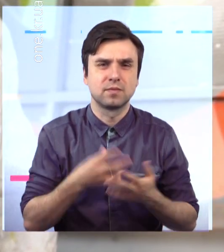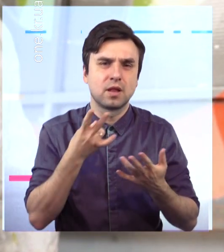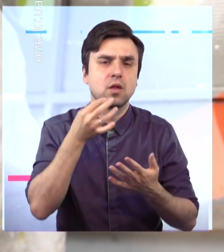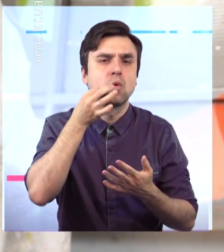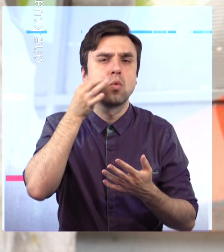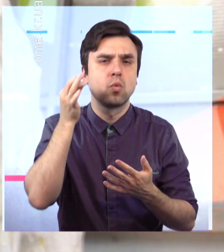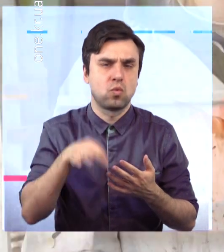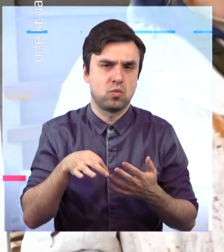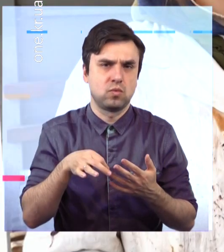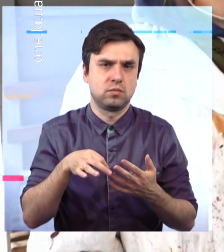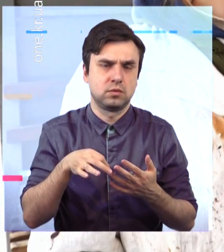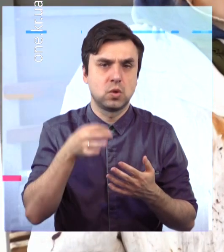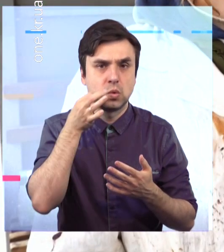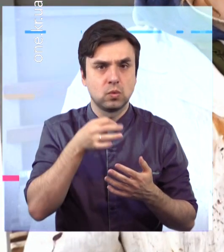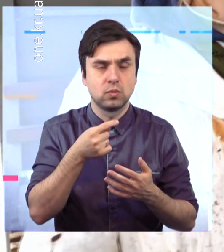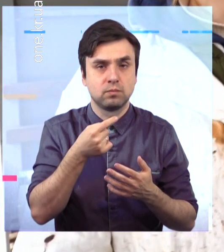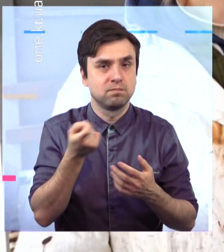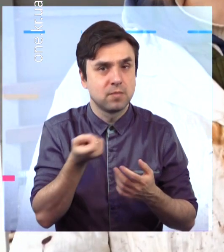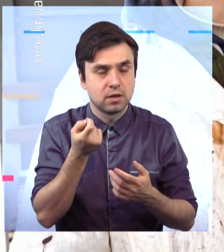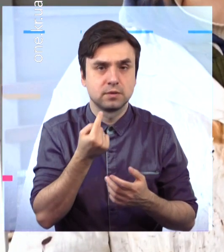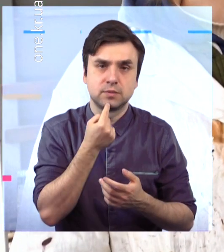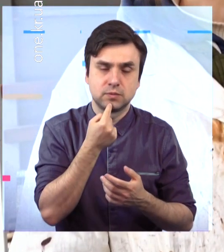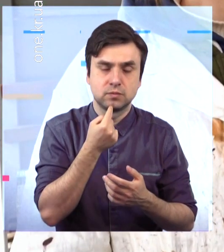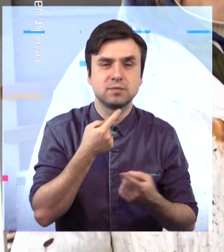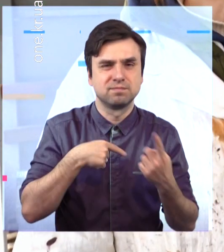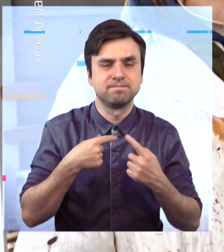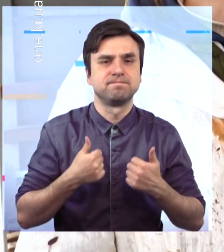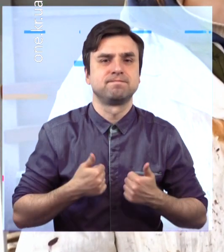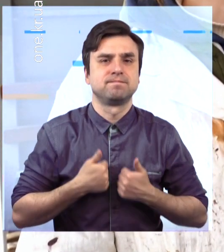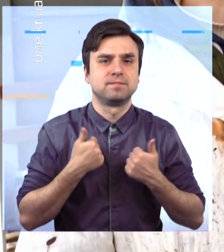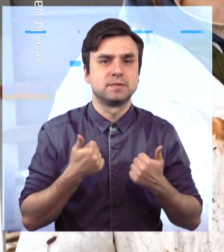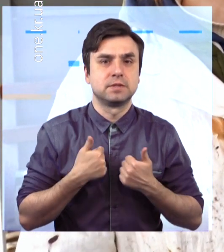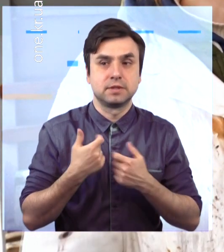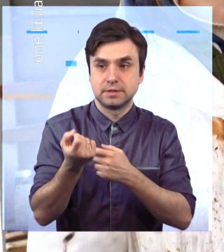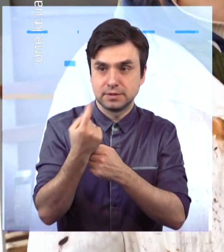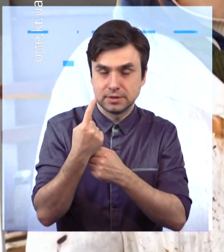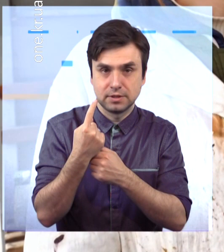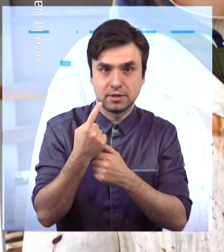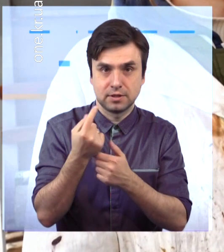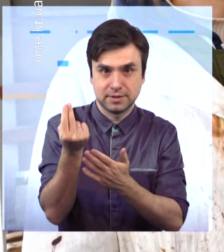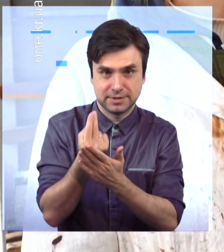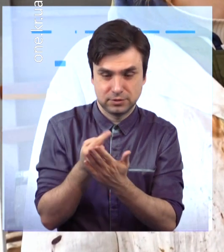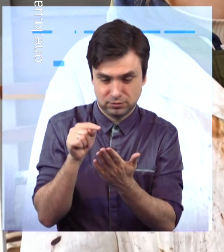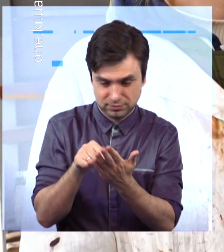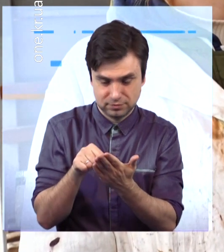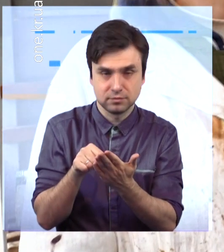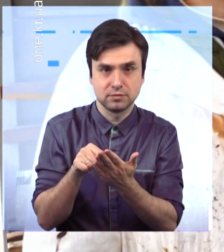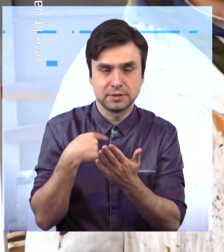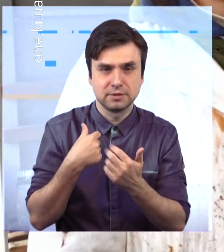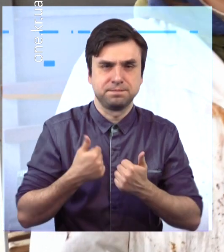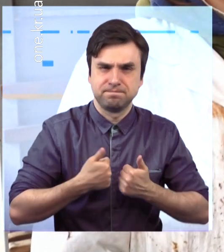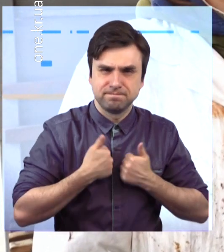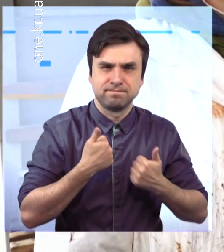була. Ми намагаємося як можна краще воплати те, що нам пропонували, тому ми